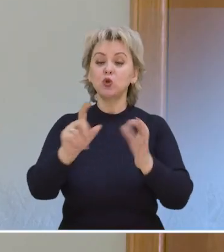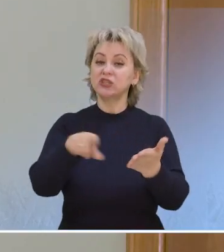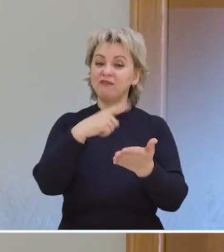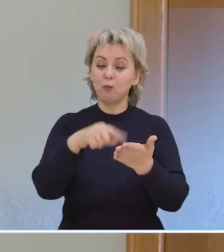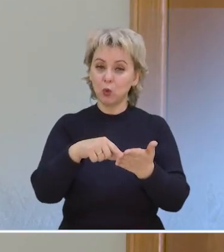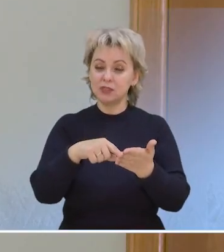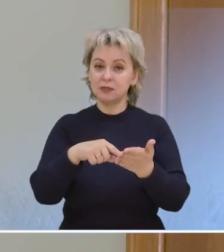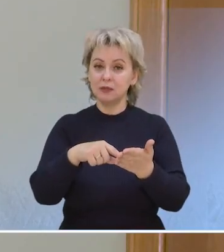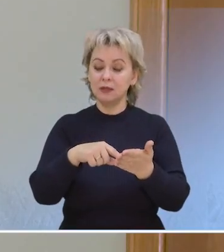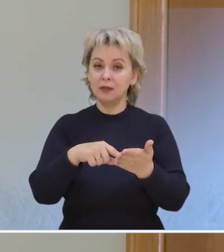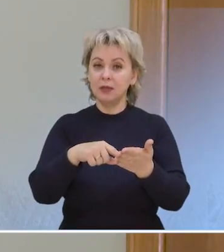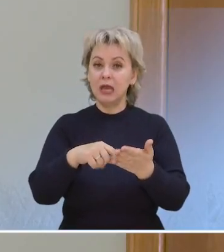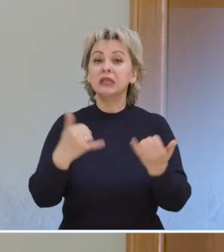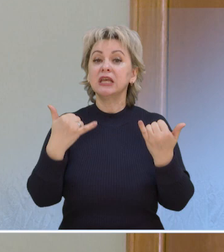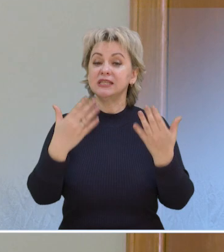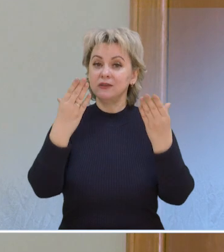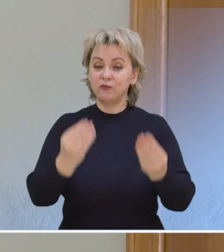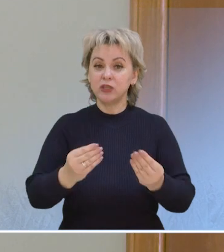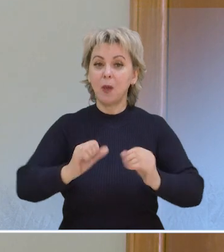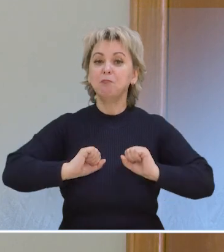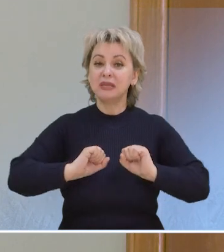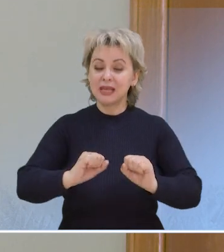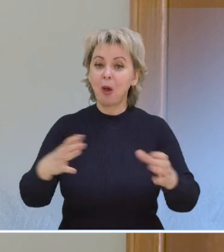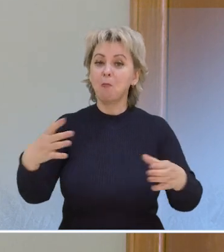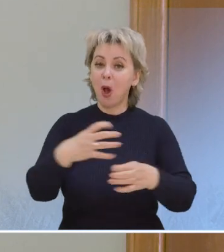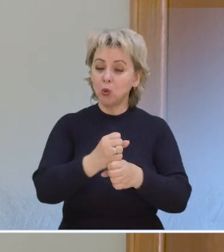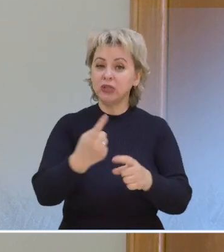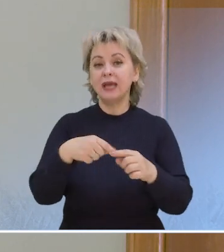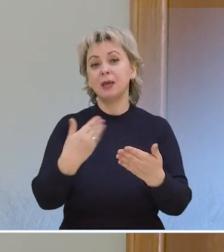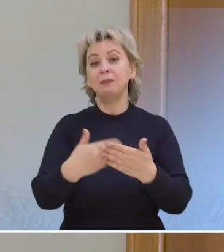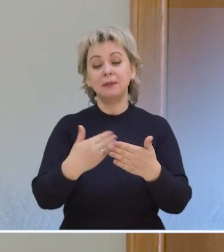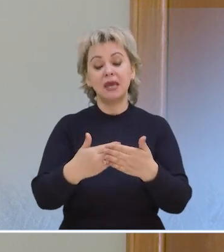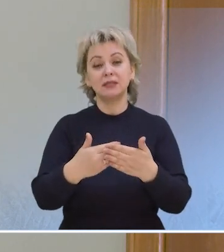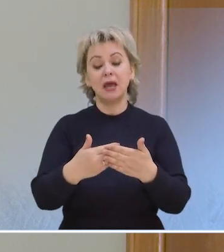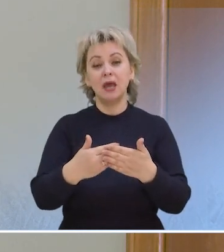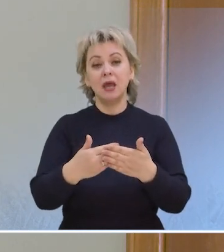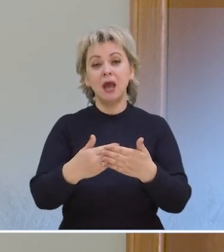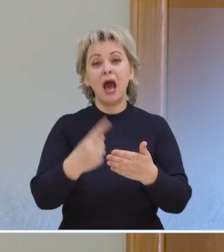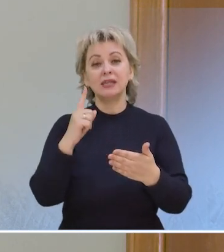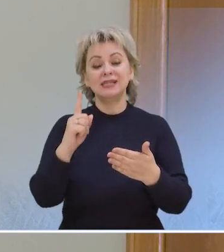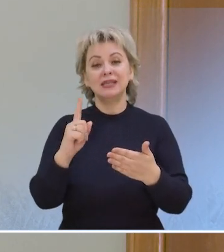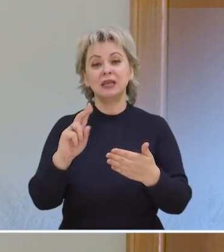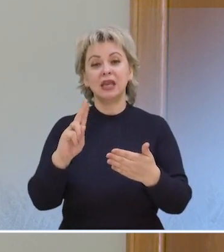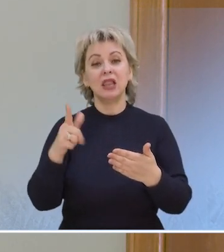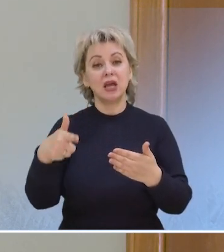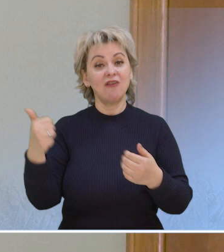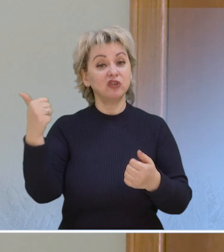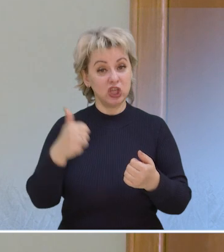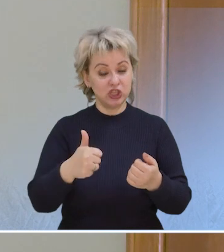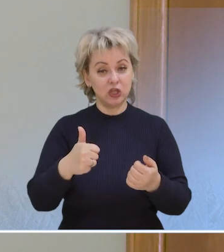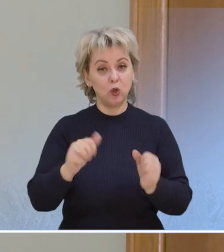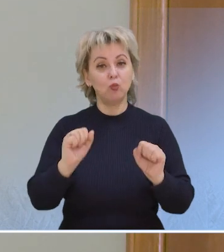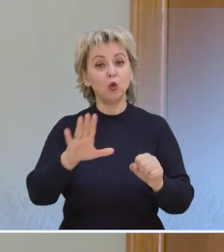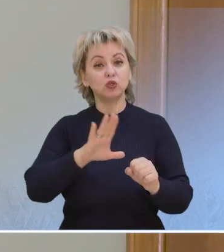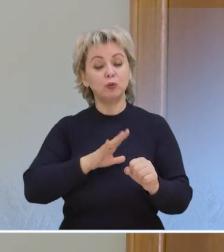Сложный вопрос. На сегодняшний день безопасное похудание – это около не более килограмма в неделю.